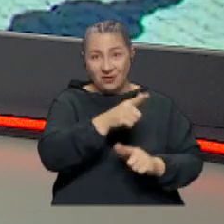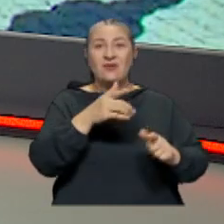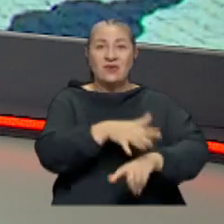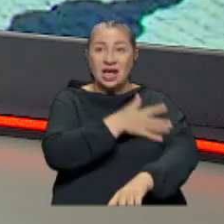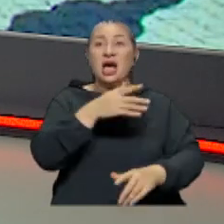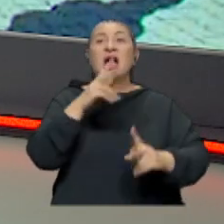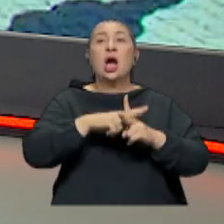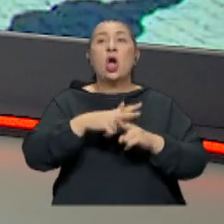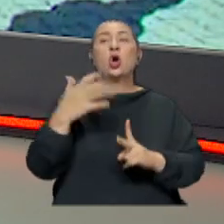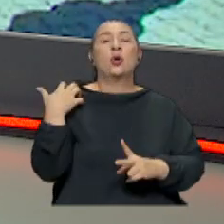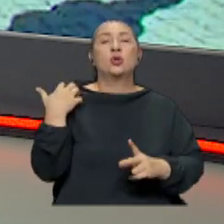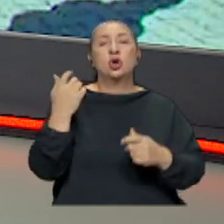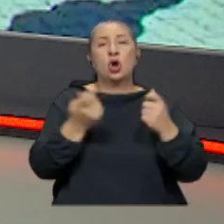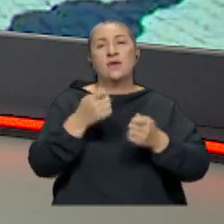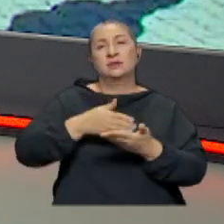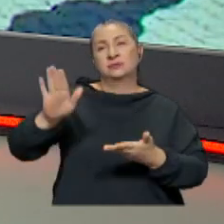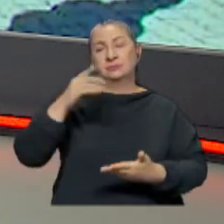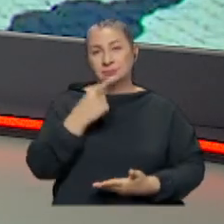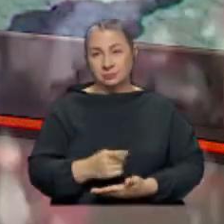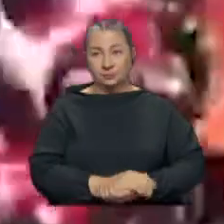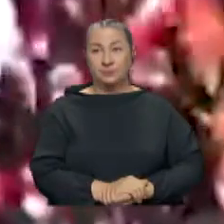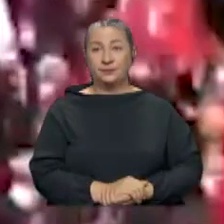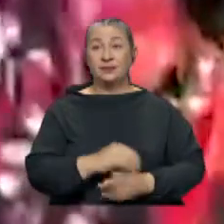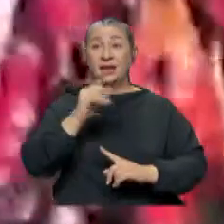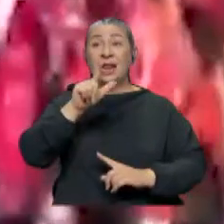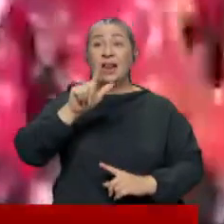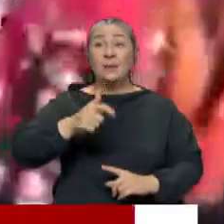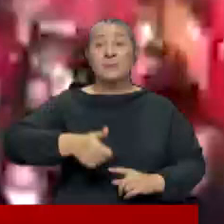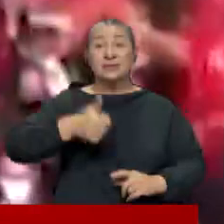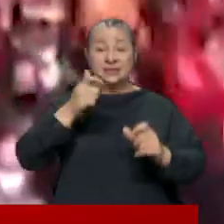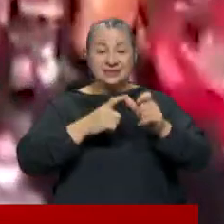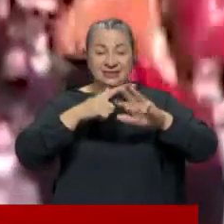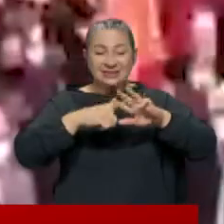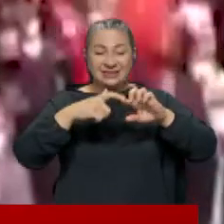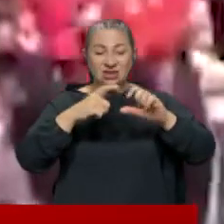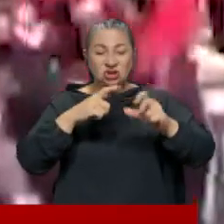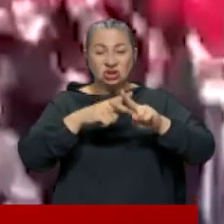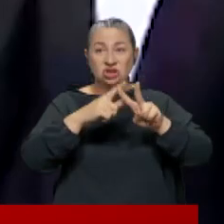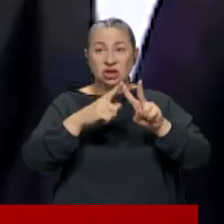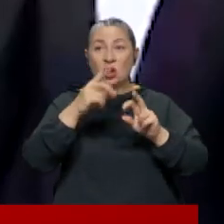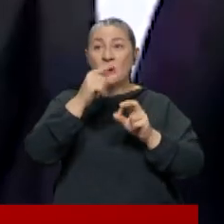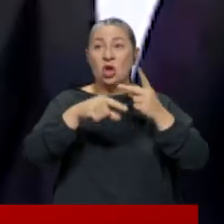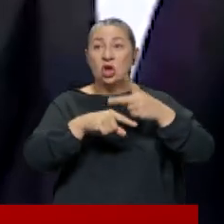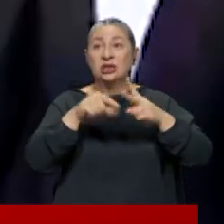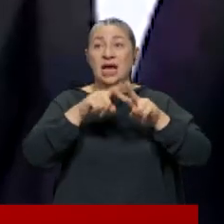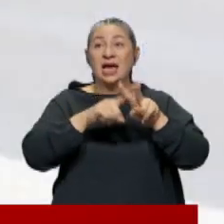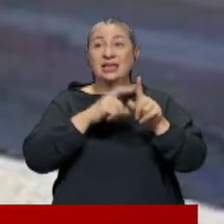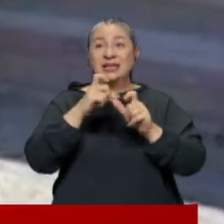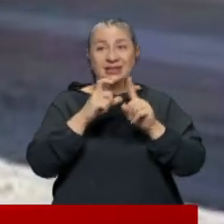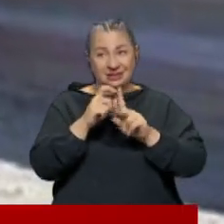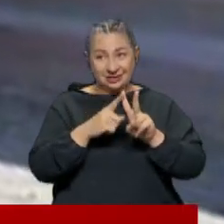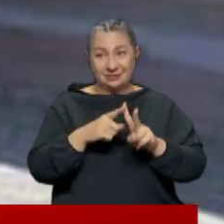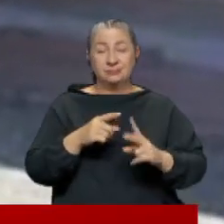görevden alındığı iddia edildi. İl Başkanımız Sercan Özaydın. Sayın Cumhurbaşkanı.